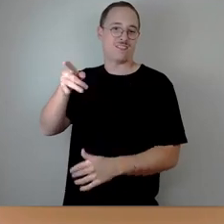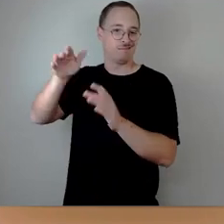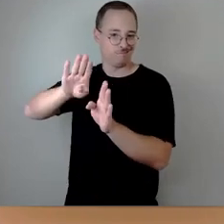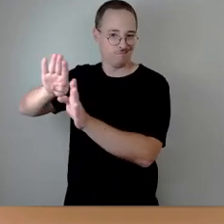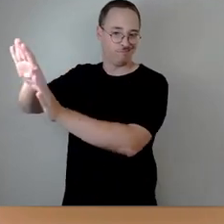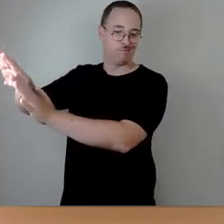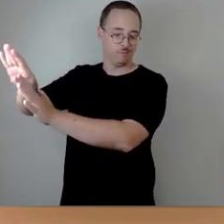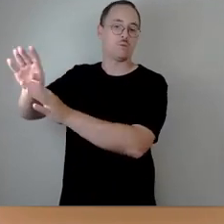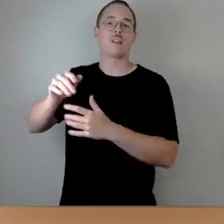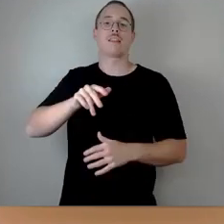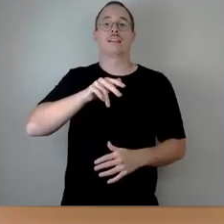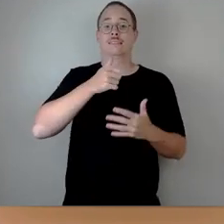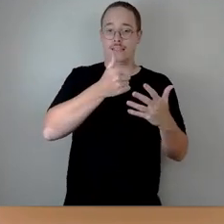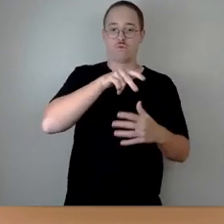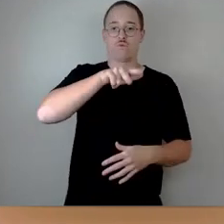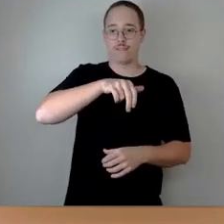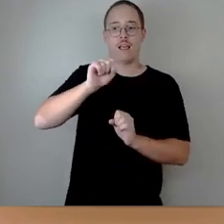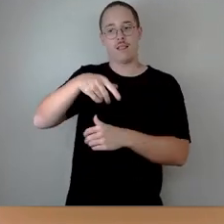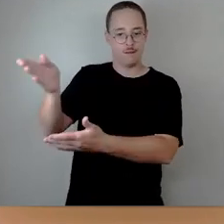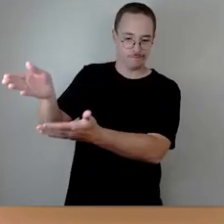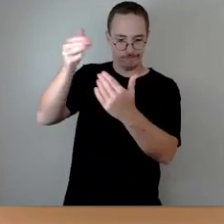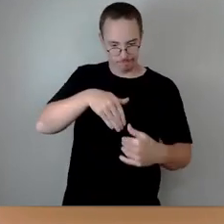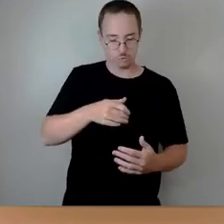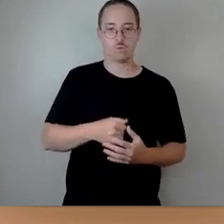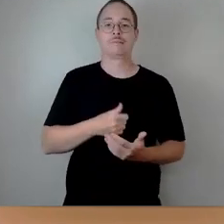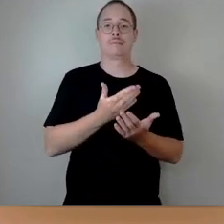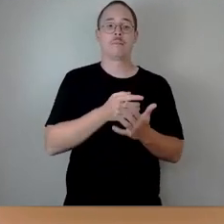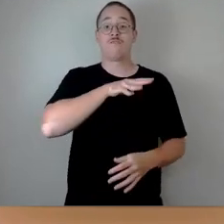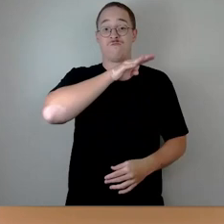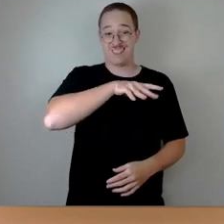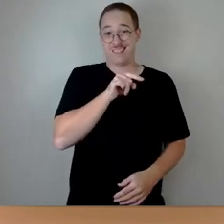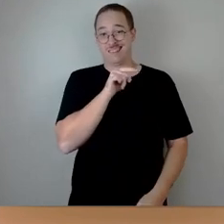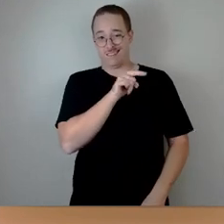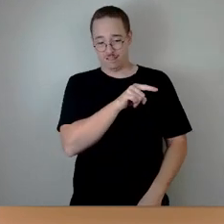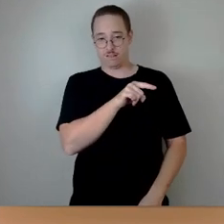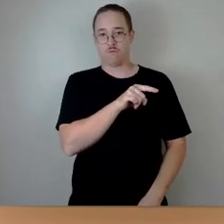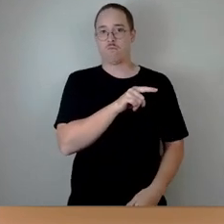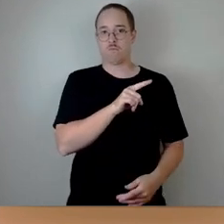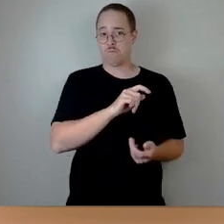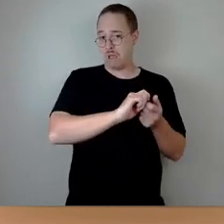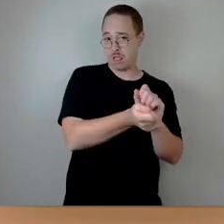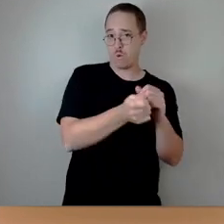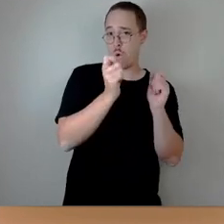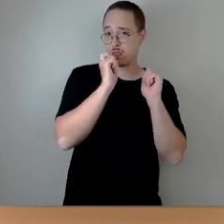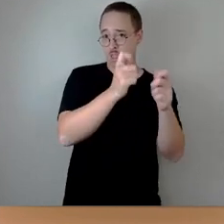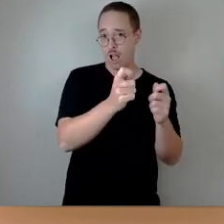teilnehmen, ist jetzt zunächst der Änderungsantrag abzustimmen. Wer dem zustimmen möchte, den bitte ich jetzt um das Stimmzeichen.